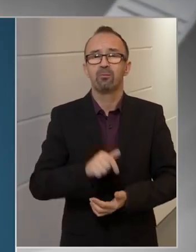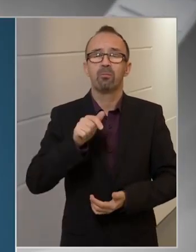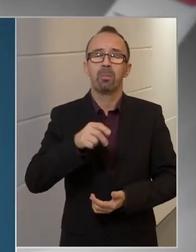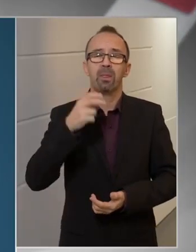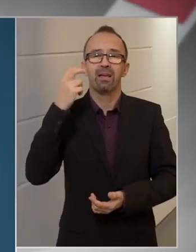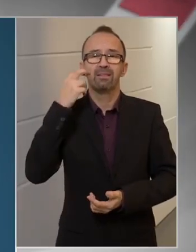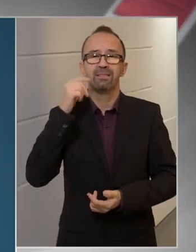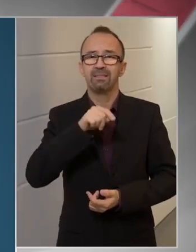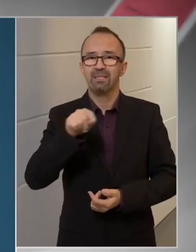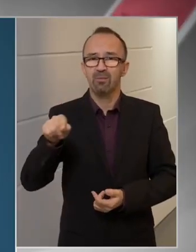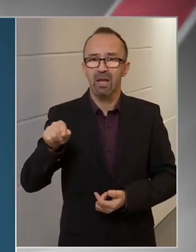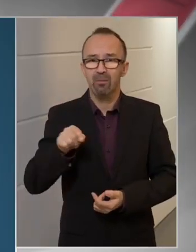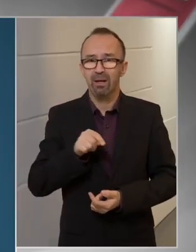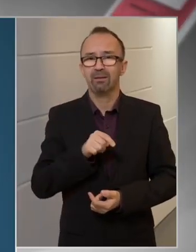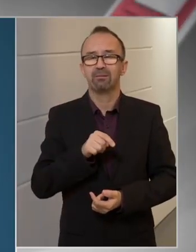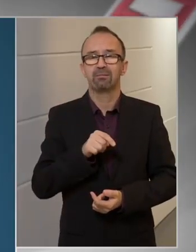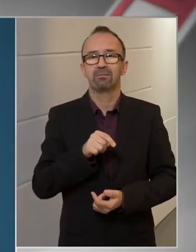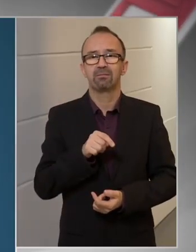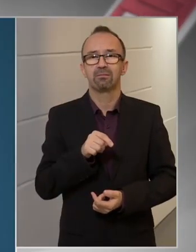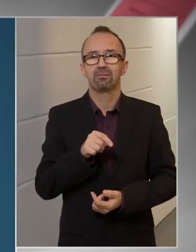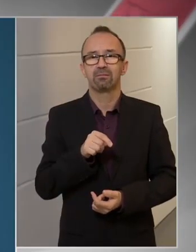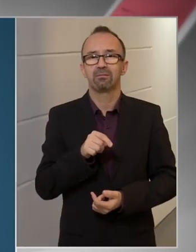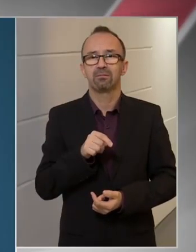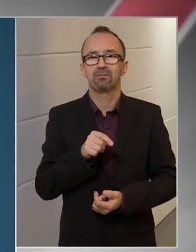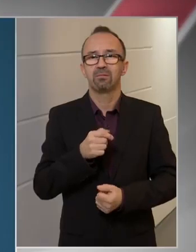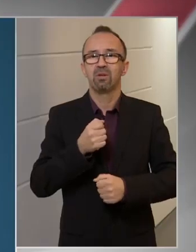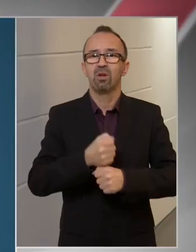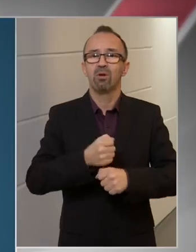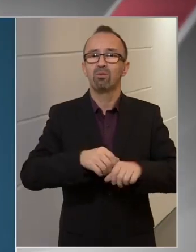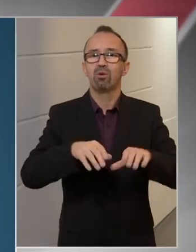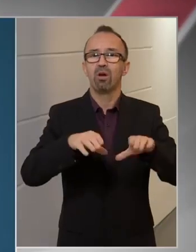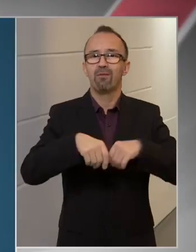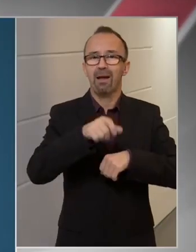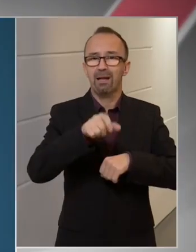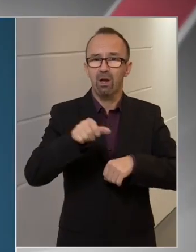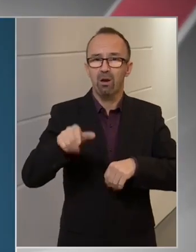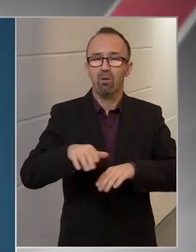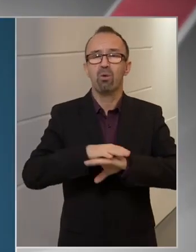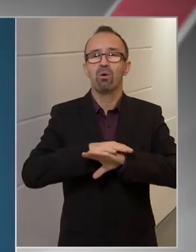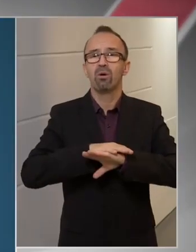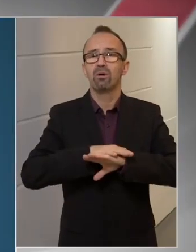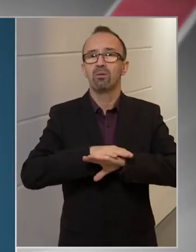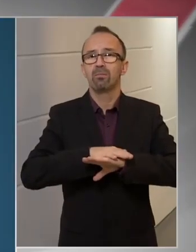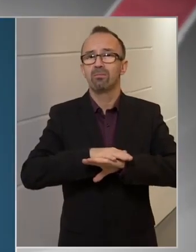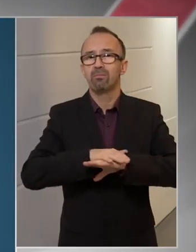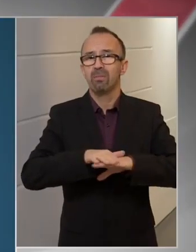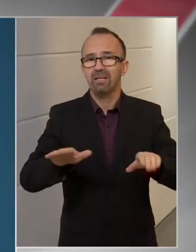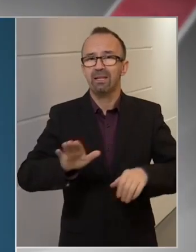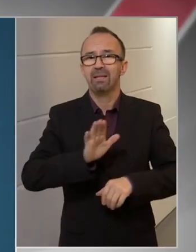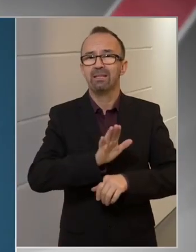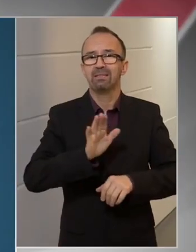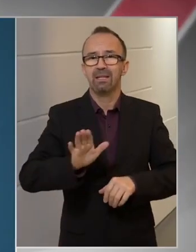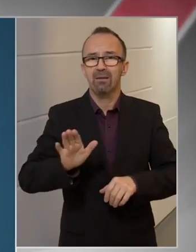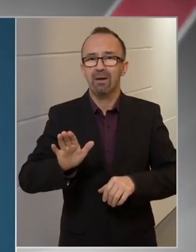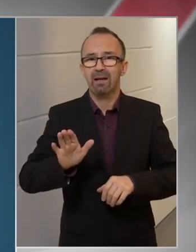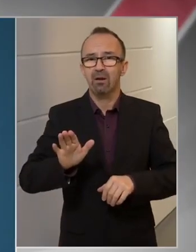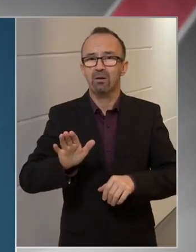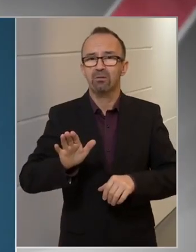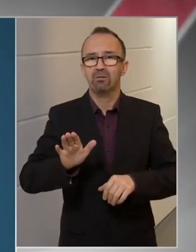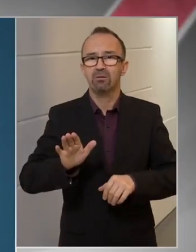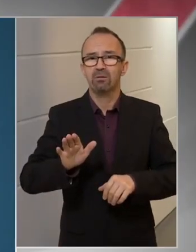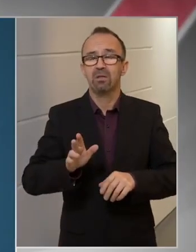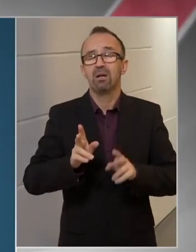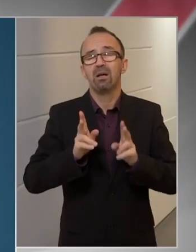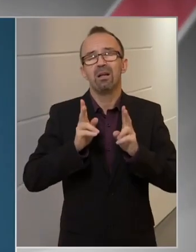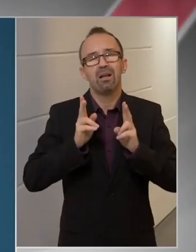intézményekben munkavállalók mindegyike számára a